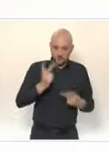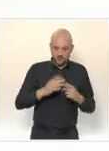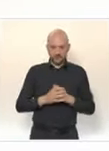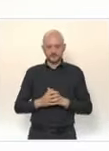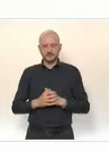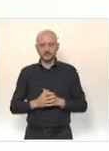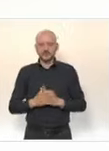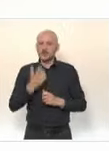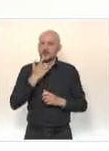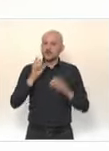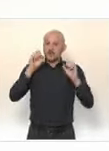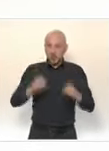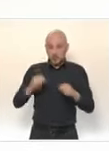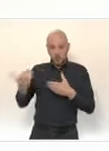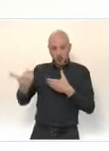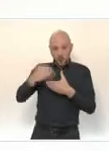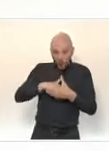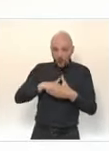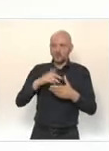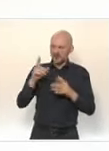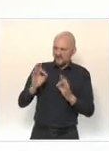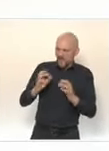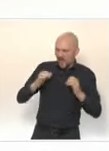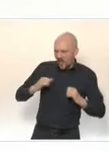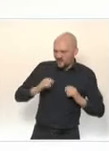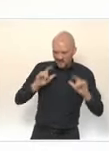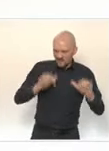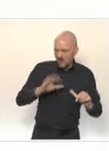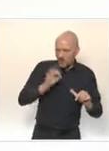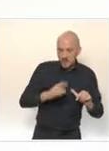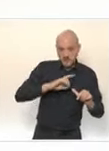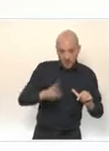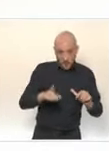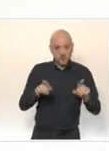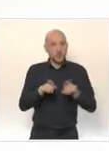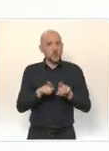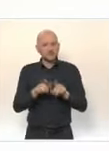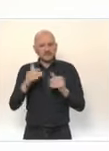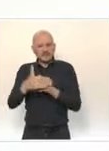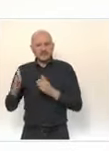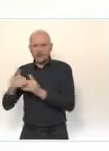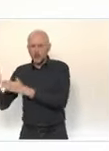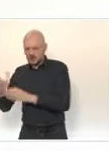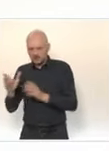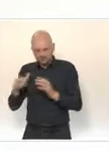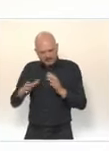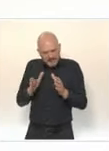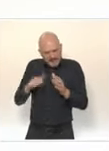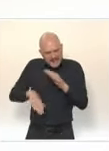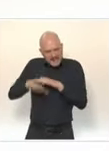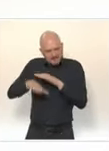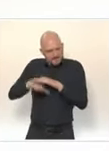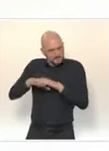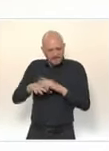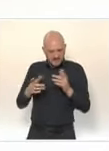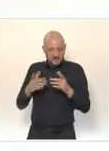personnes résidant sur notre sol, ainsi que certaines catégories limitées de personnes, justifiant d'un motif